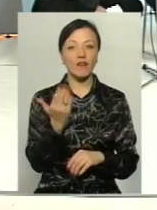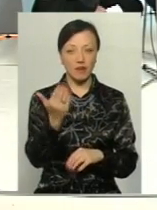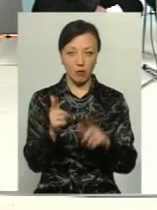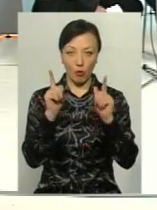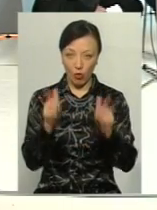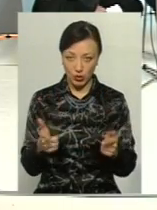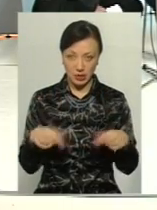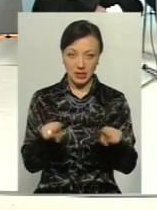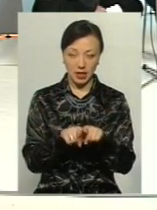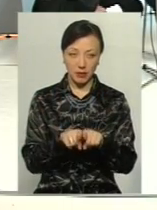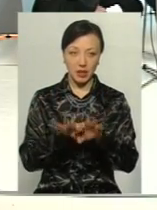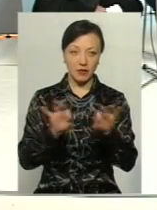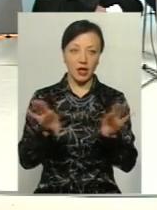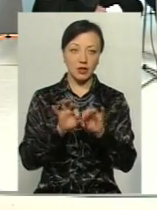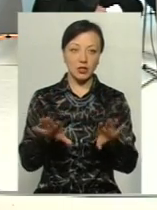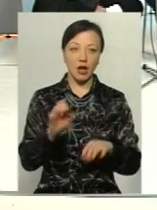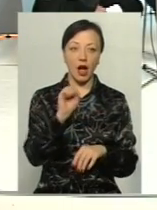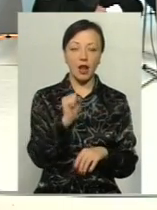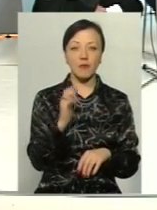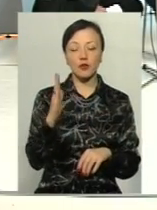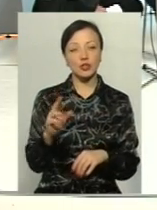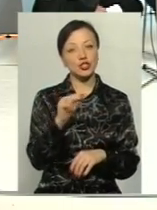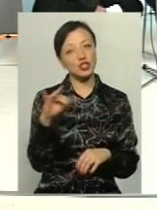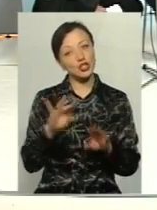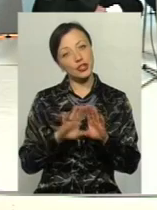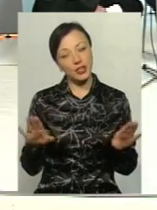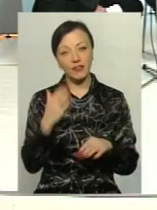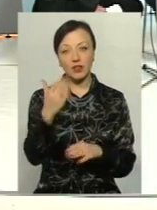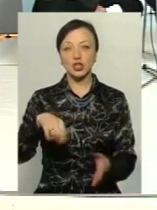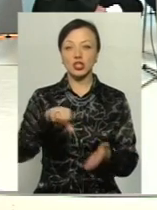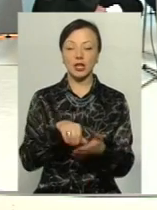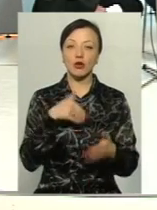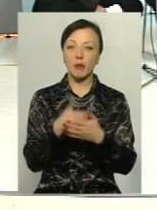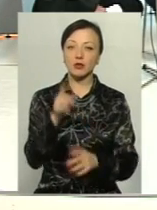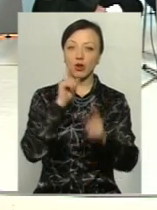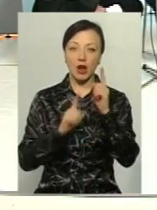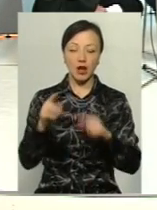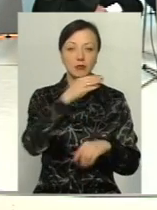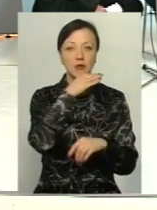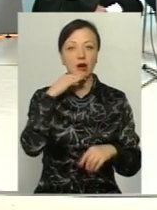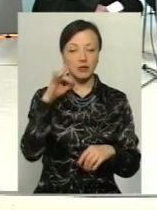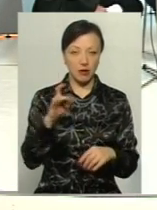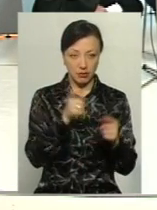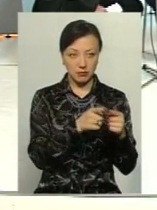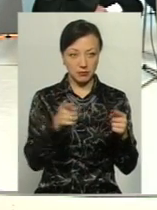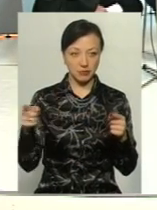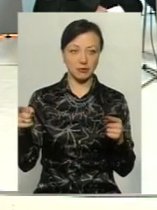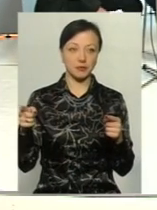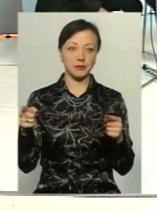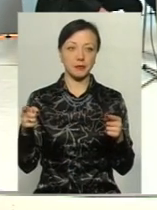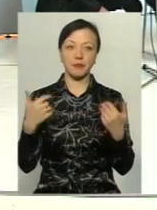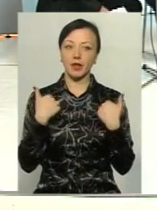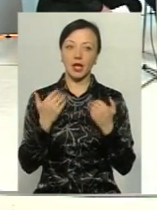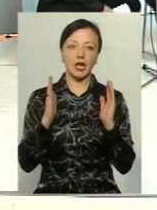погоджуєтеся з таким твердженням Аліма Володимировича чи ні? Ви член громадської ради не одного періоду? Ні,